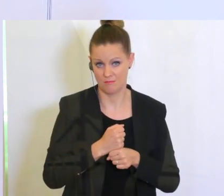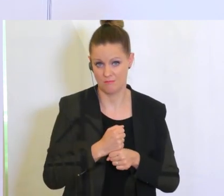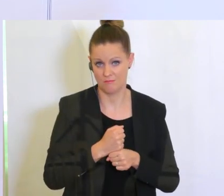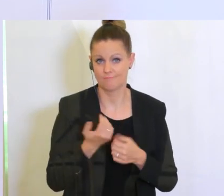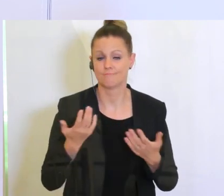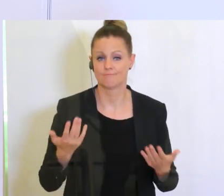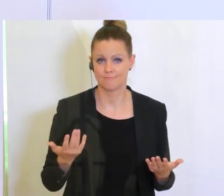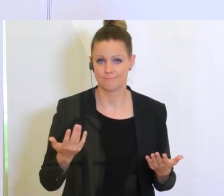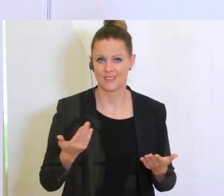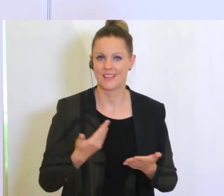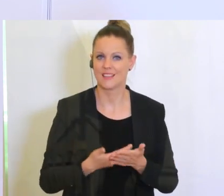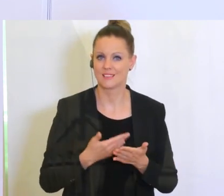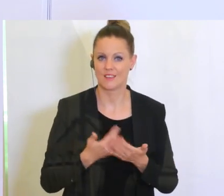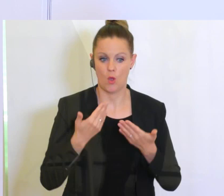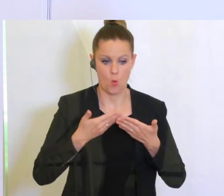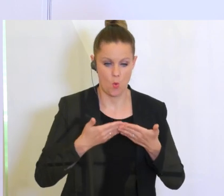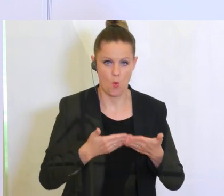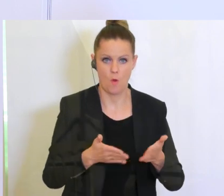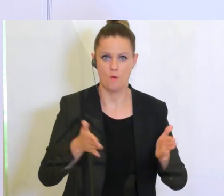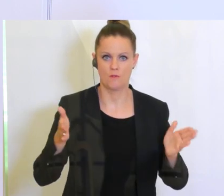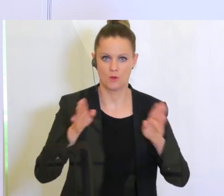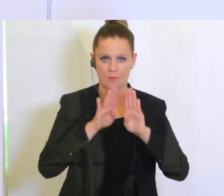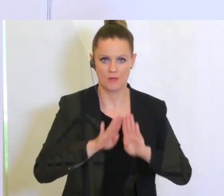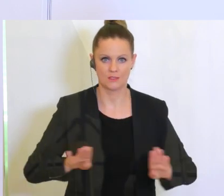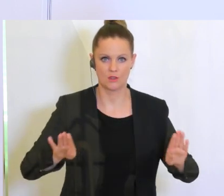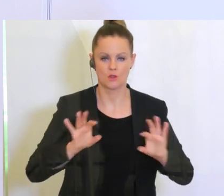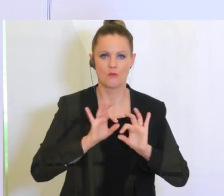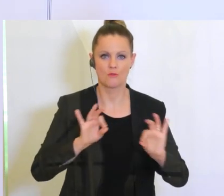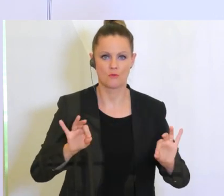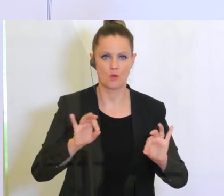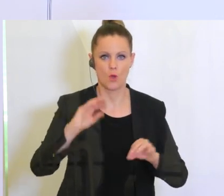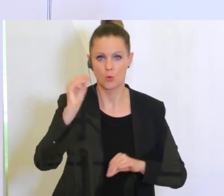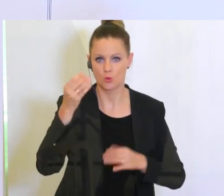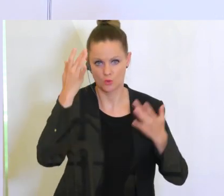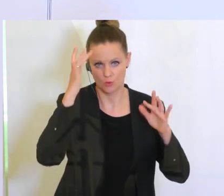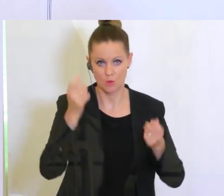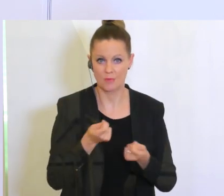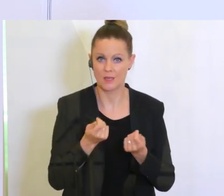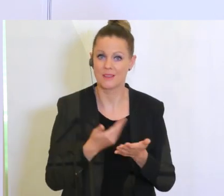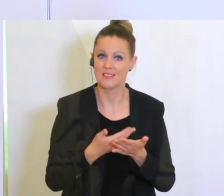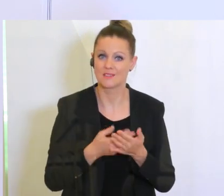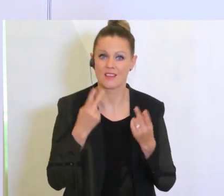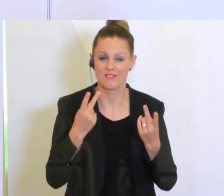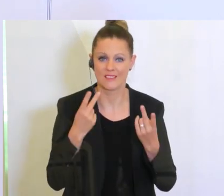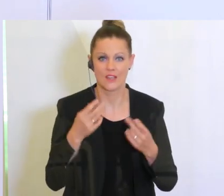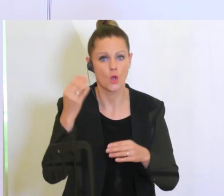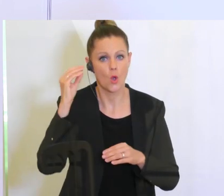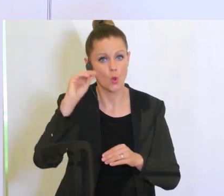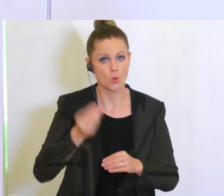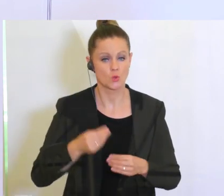wir haben jetzt die Öffnung präsentiert für die Kunst und Kulturbetriebe. Also es ist auch wichtig, dass man wieder an eine Kunst und